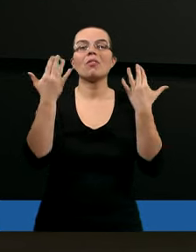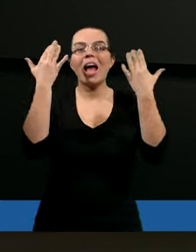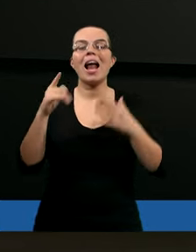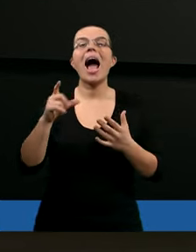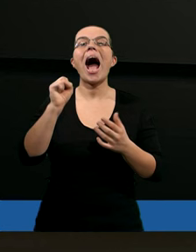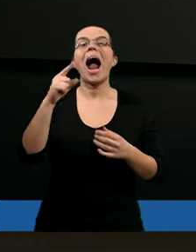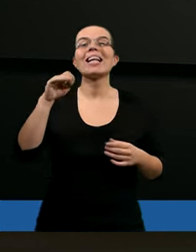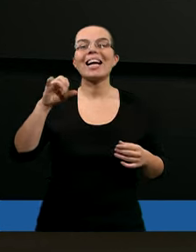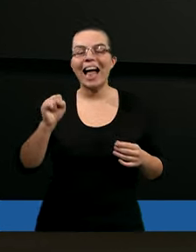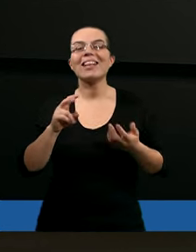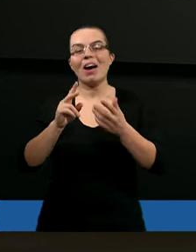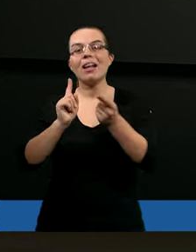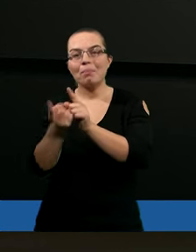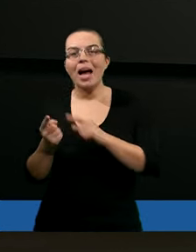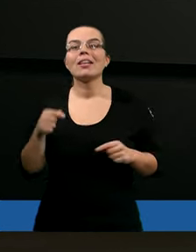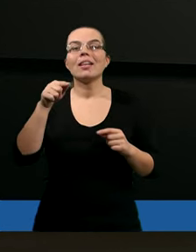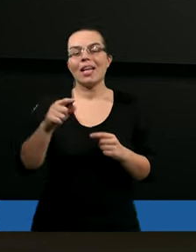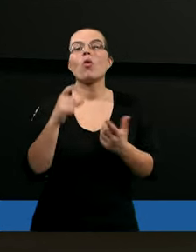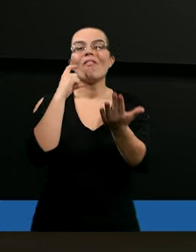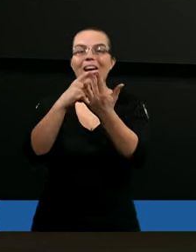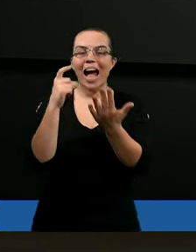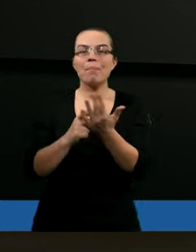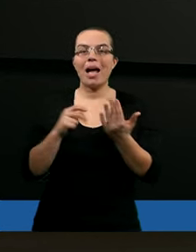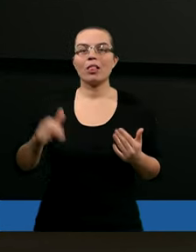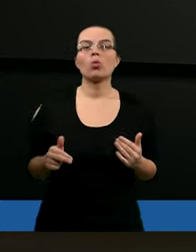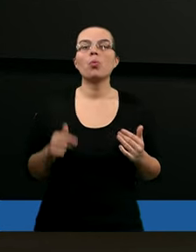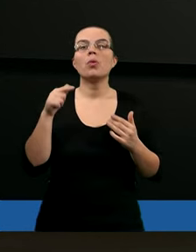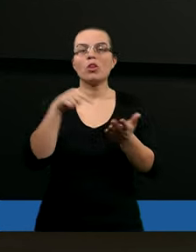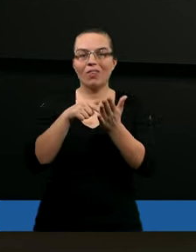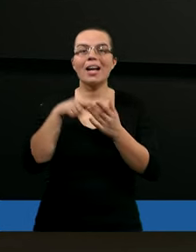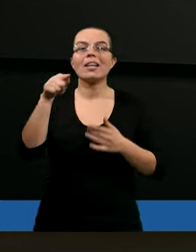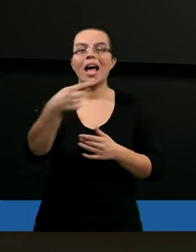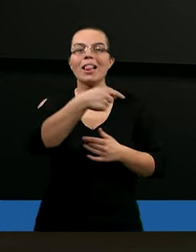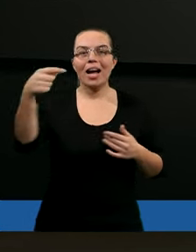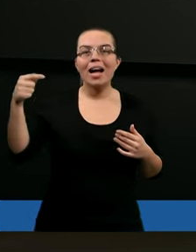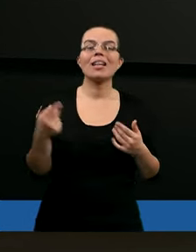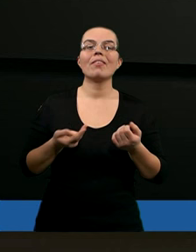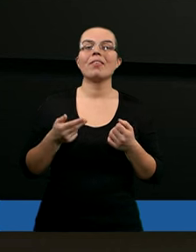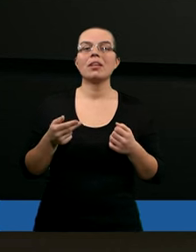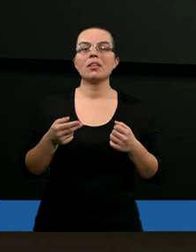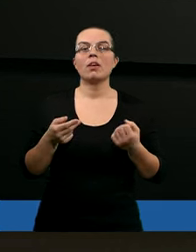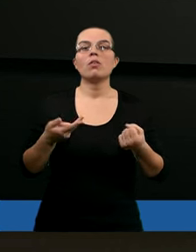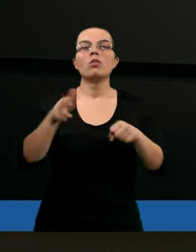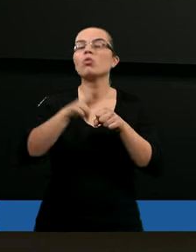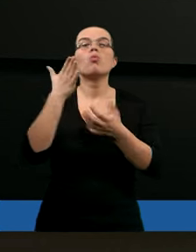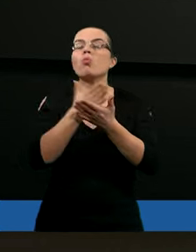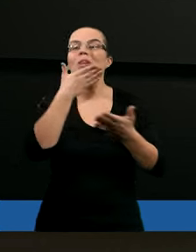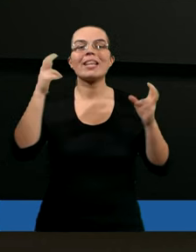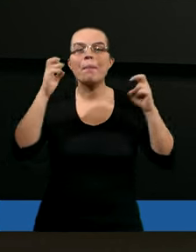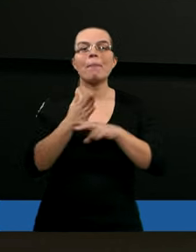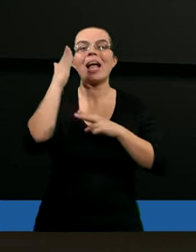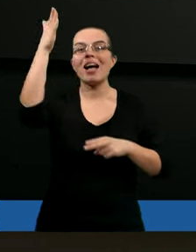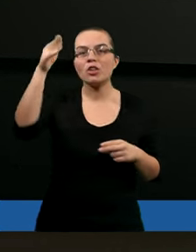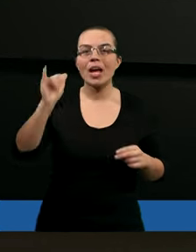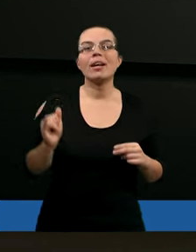alternatywne wersje odczytywania tego fragmentu i właśnie ta negatywna, którą tutaj czytamy, że już nie mam nadziei została